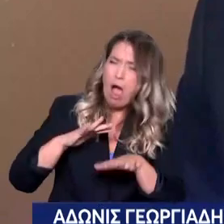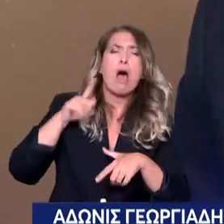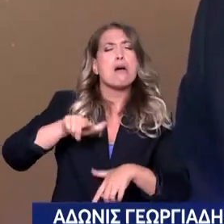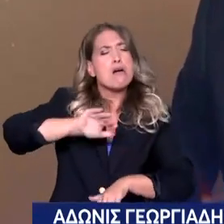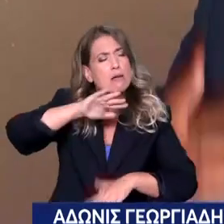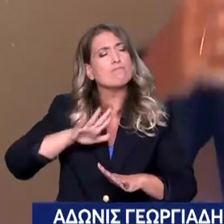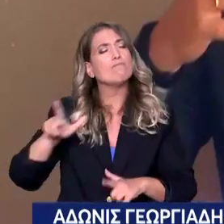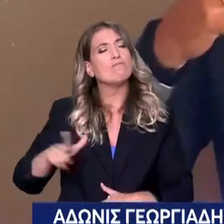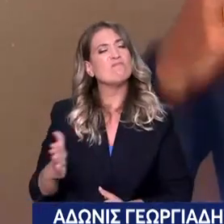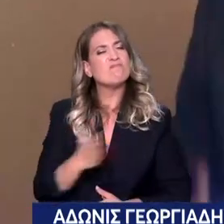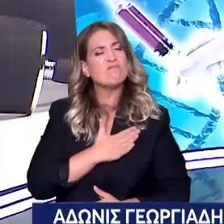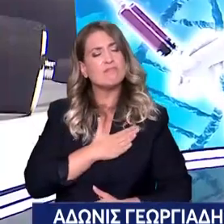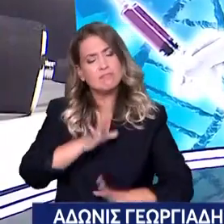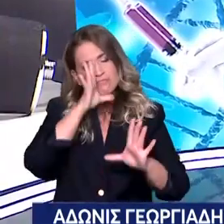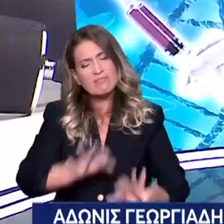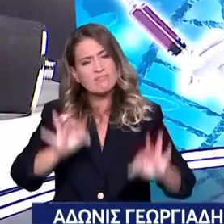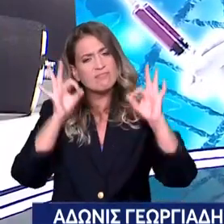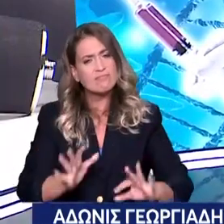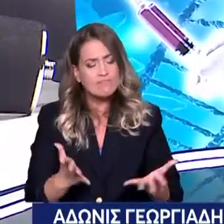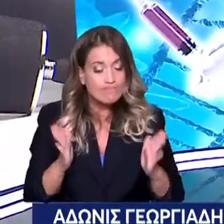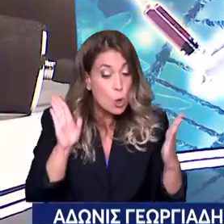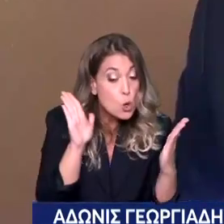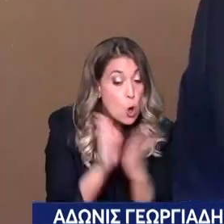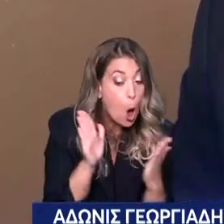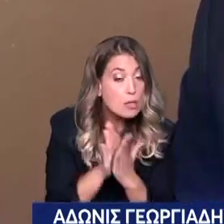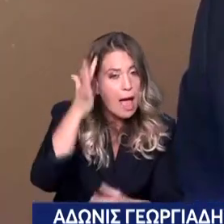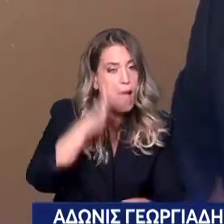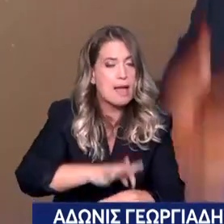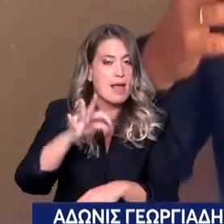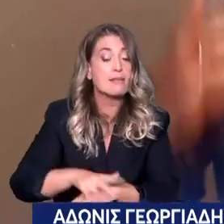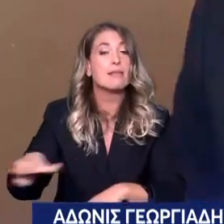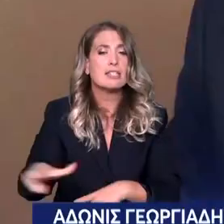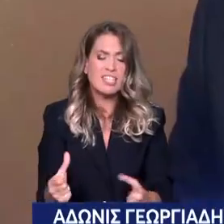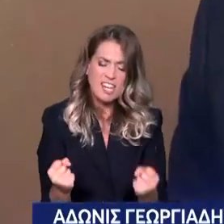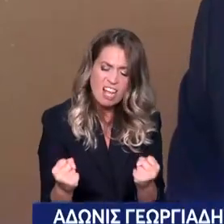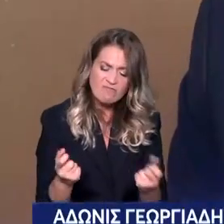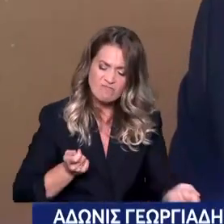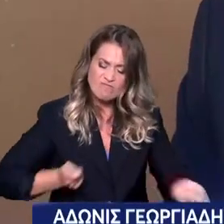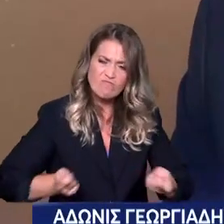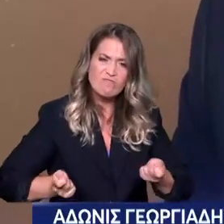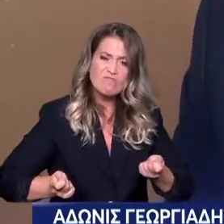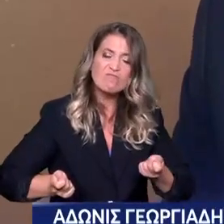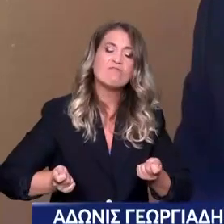από την ανθρωπιά τους και τόσο πολύ από τον εαυτό τους για να κρατιέται το σύστημα όρθιο. και το σύστημα είναι όρθιο. Σας ευχαριστώ πολύ.